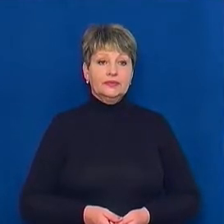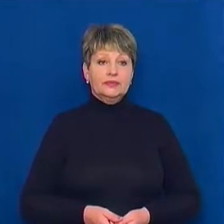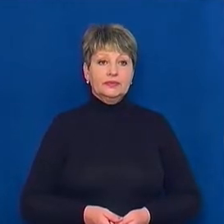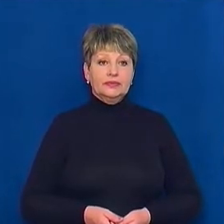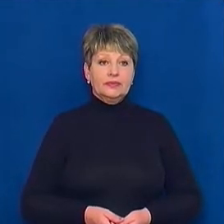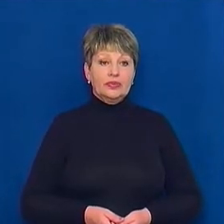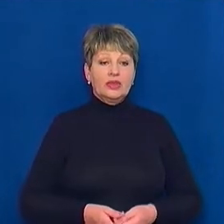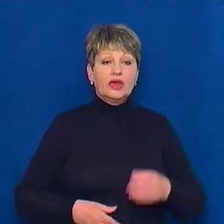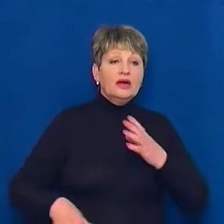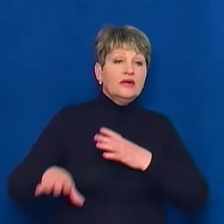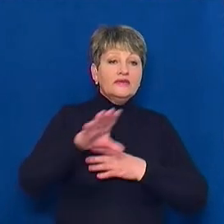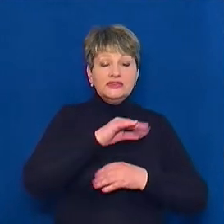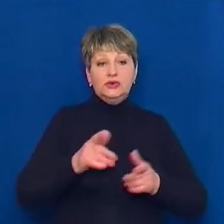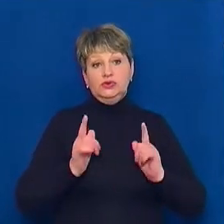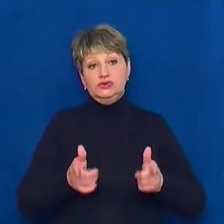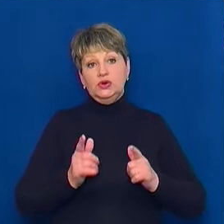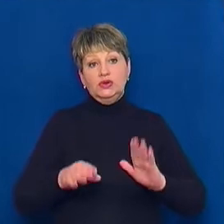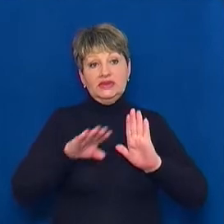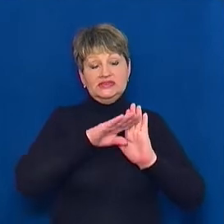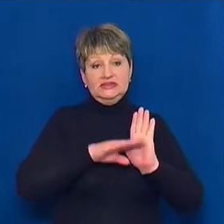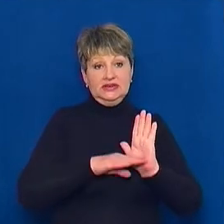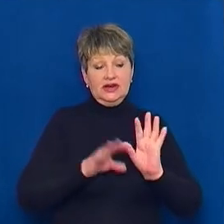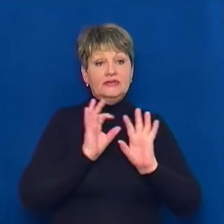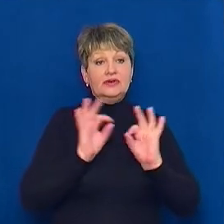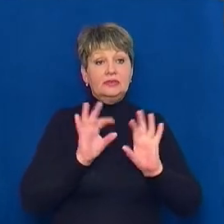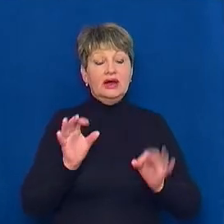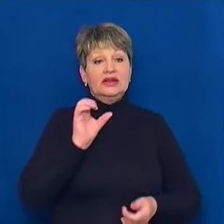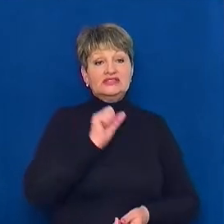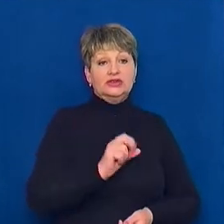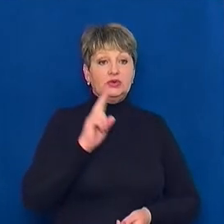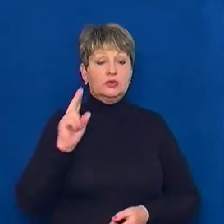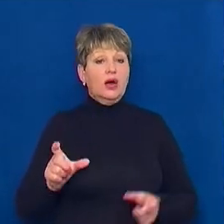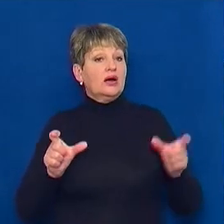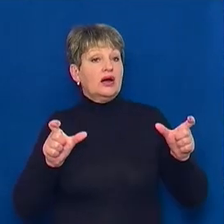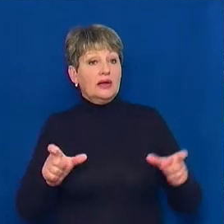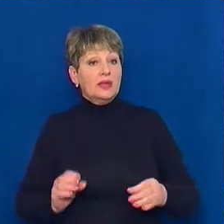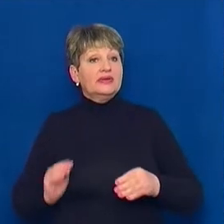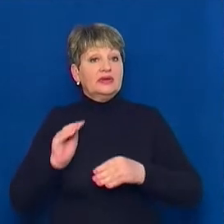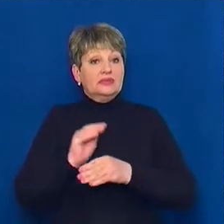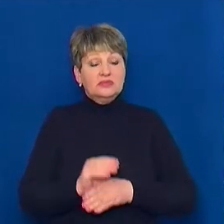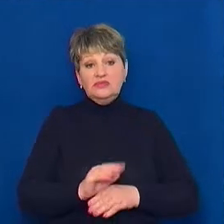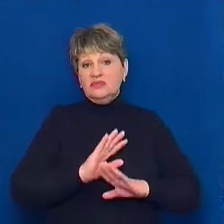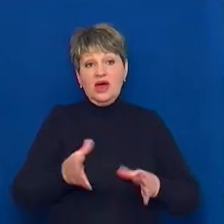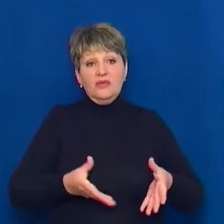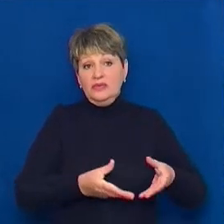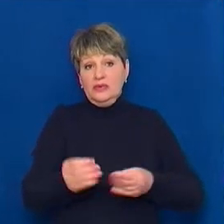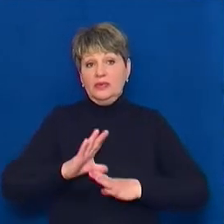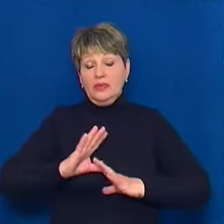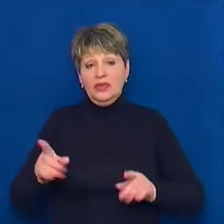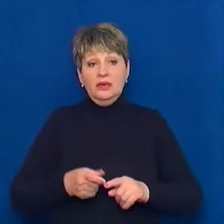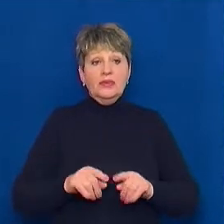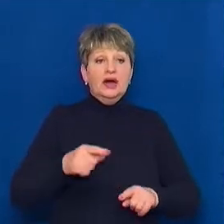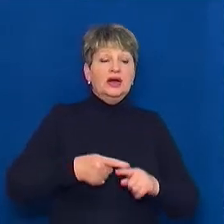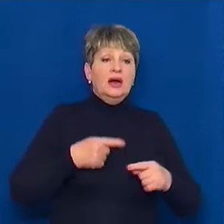Усе за графіком, розповідає агроном Олександр Корнета. Карантин, додає, на посівну не вплинув. Перебоїв з деталями до